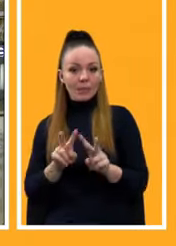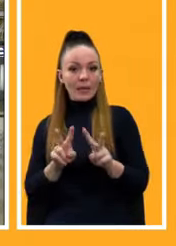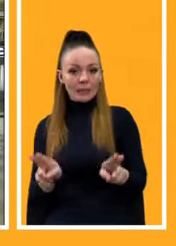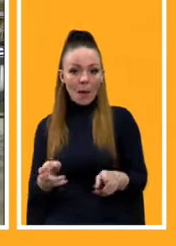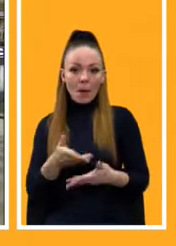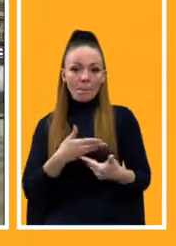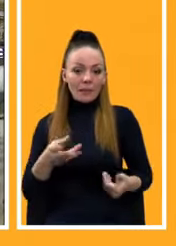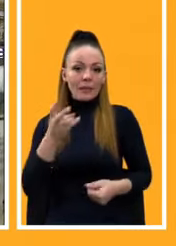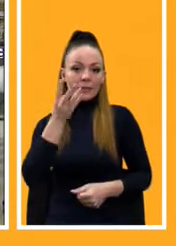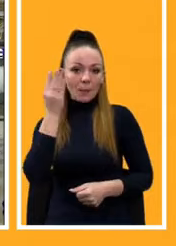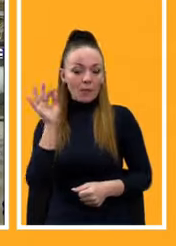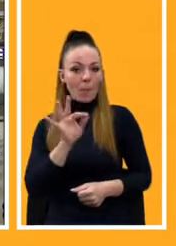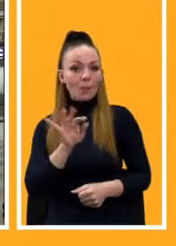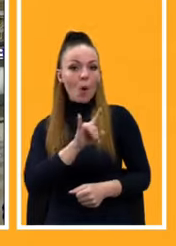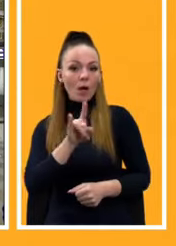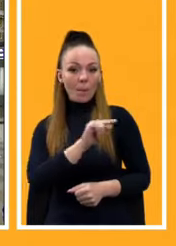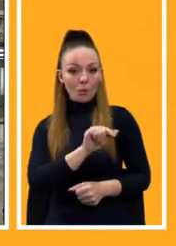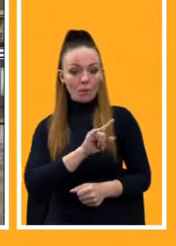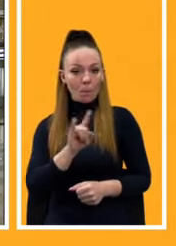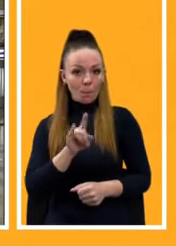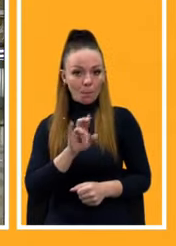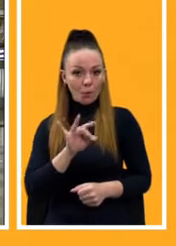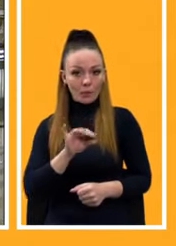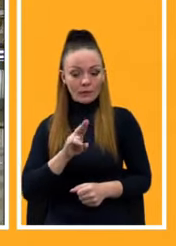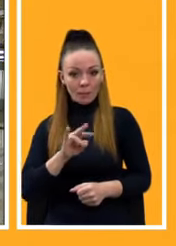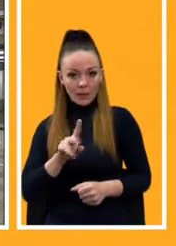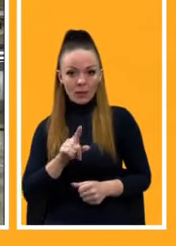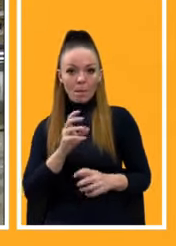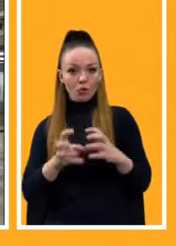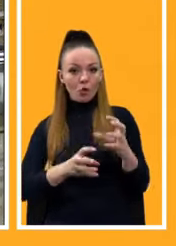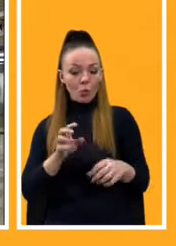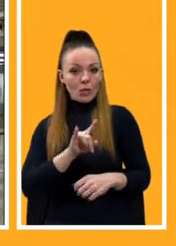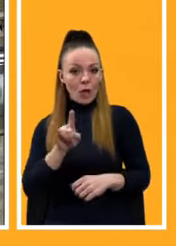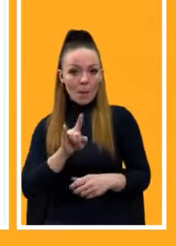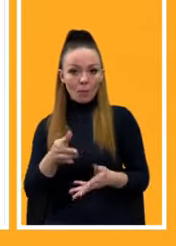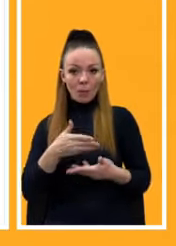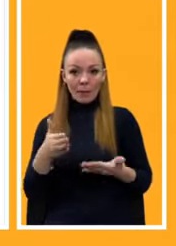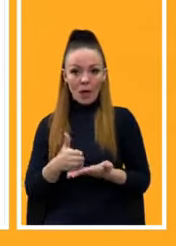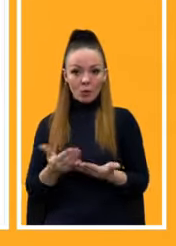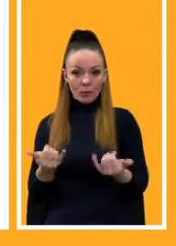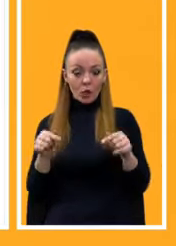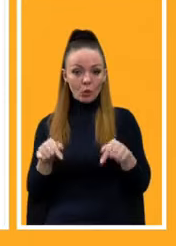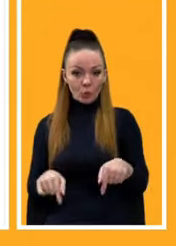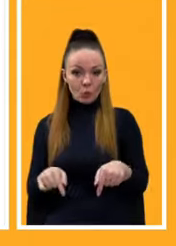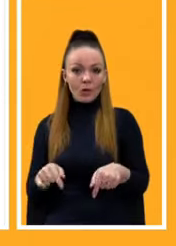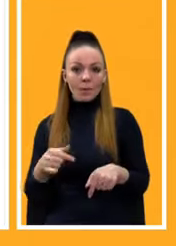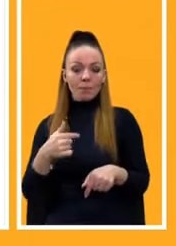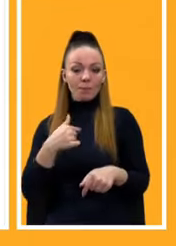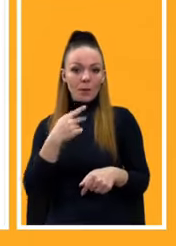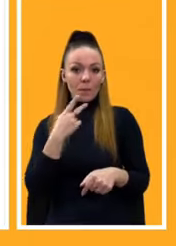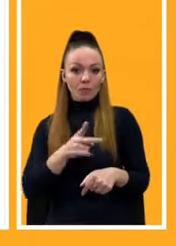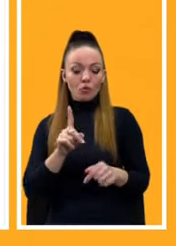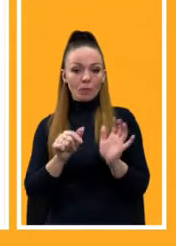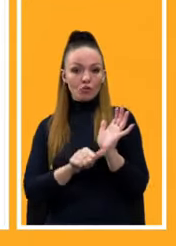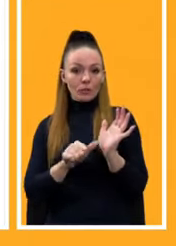забуваємо про аеропорт Бориспіль, міжнародний аеропорт Бориспіль, ми всі знаходимося тут, ми розуміємо, що тут здійснюється понад 60%